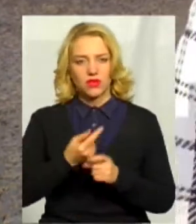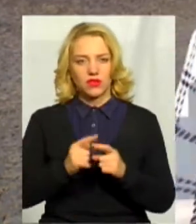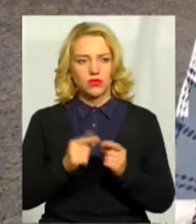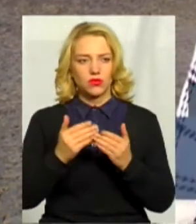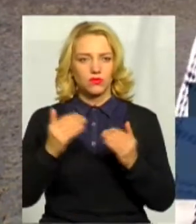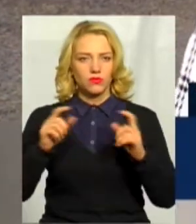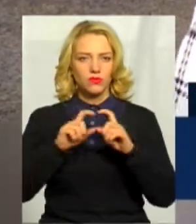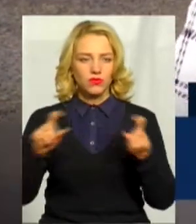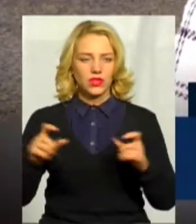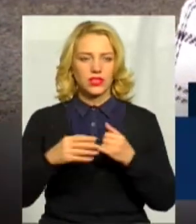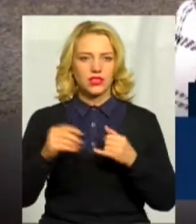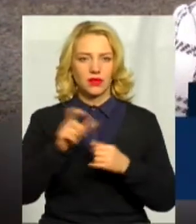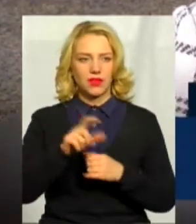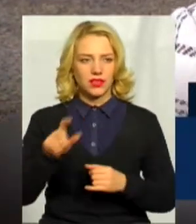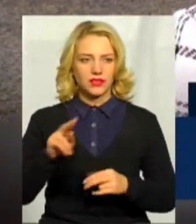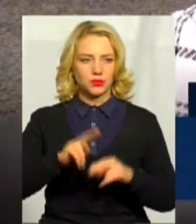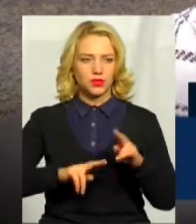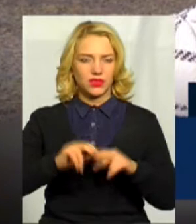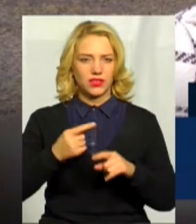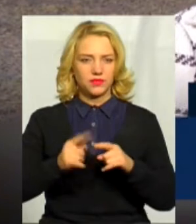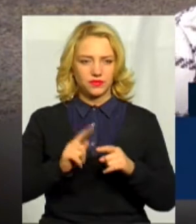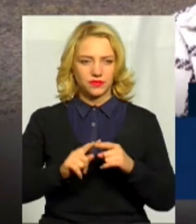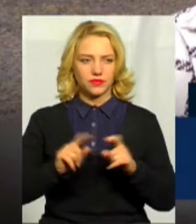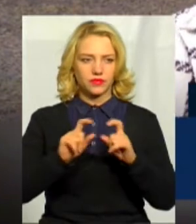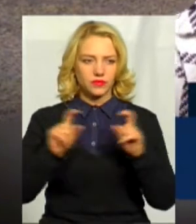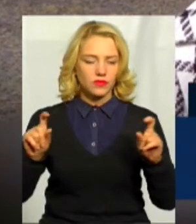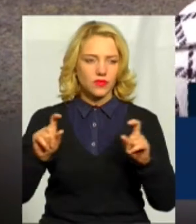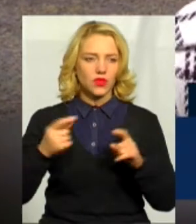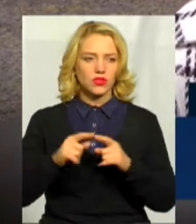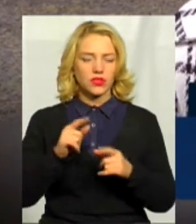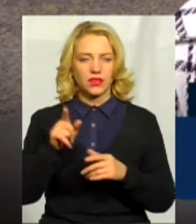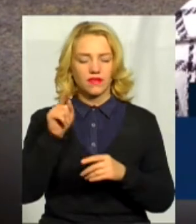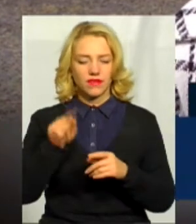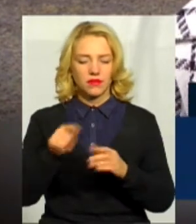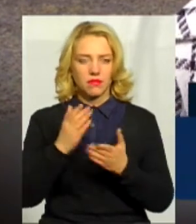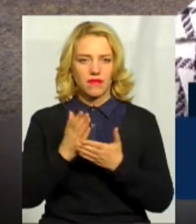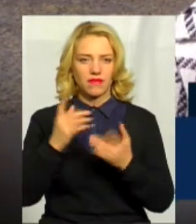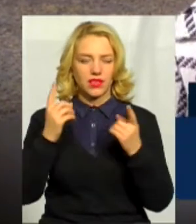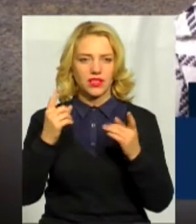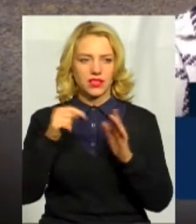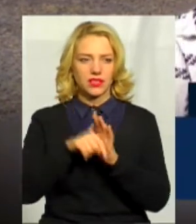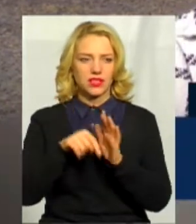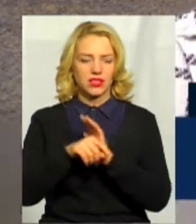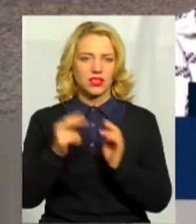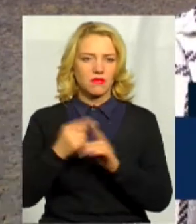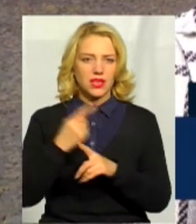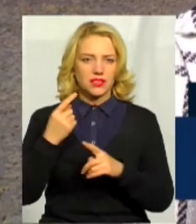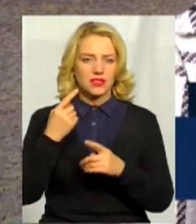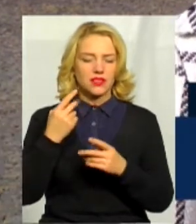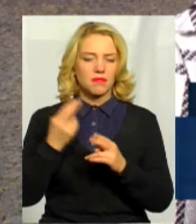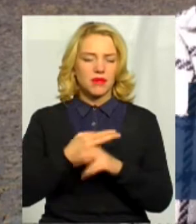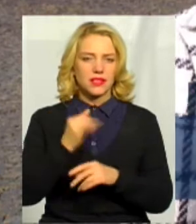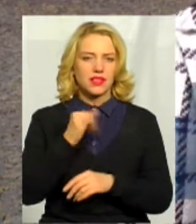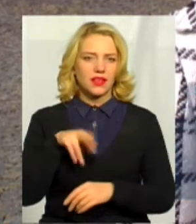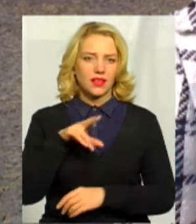Земляки збудували музей Островського, значить він мав велике значення без всякої ідеології, тому